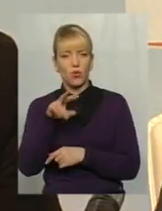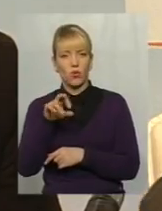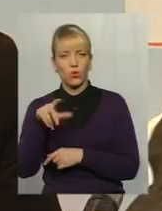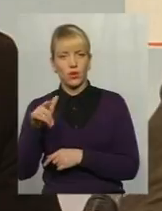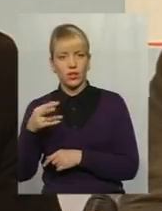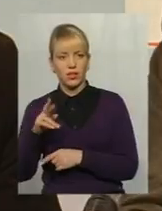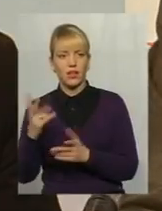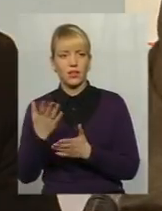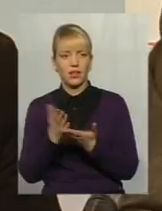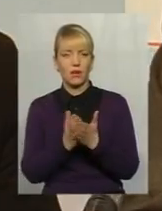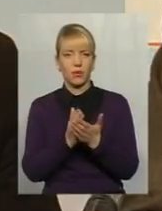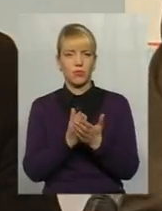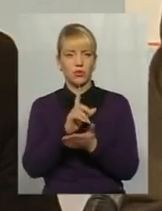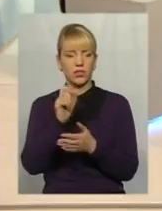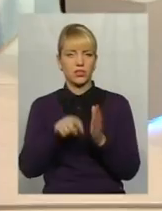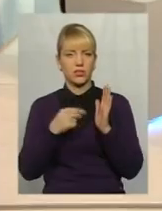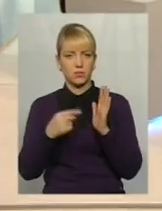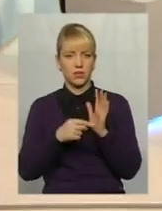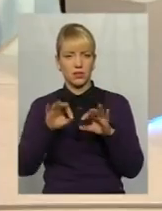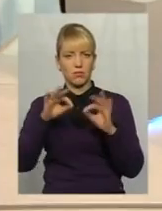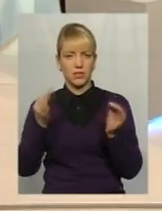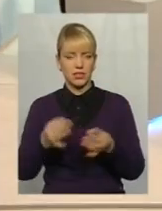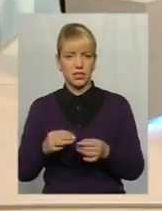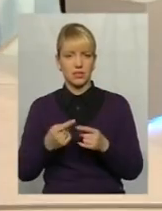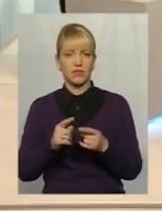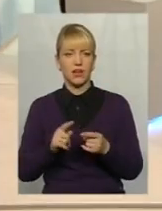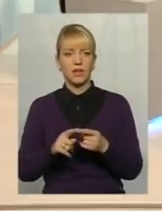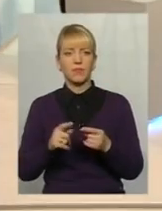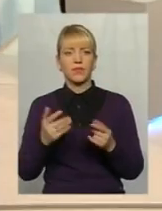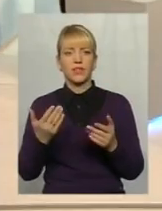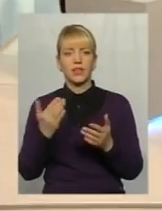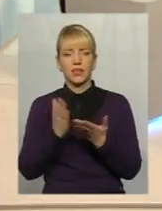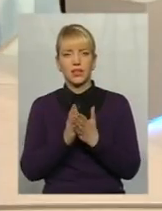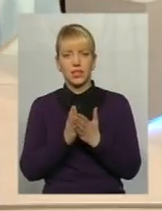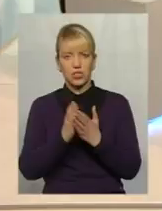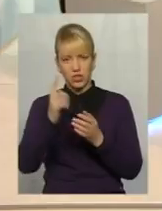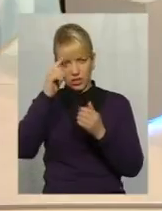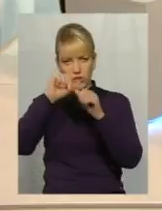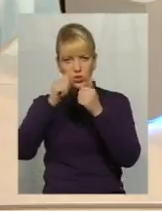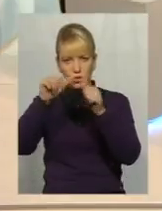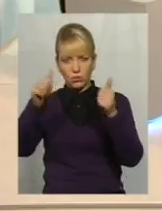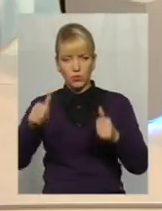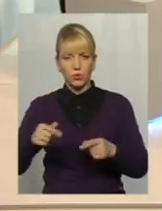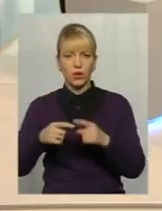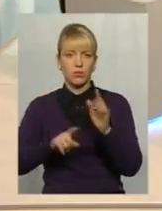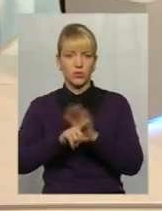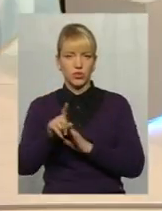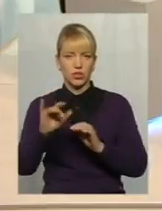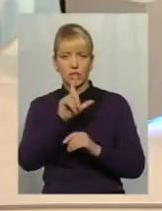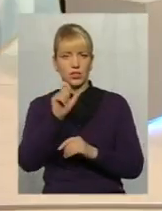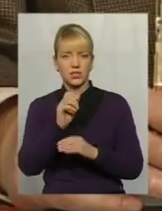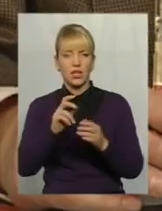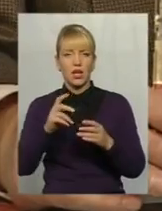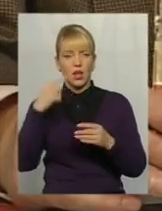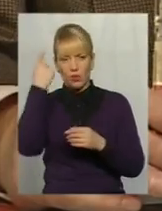навіть бібліотечку з питань мистецтва, книжку «Скульптура» починала з портрету Володимира, з скульптурного